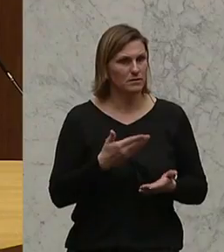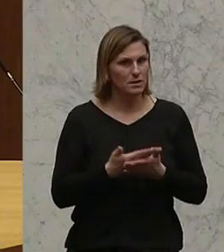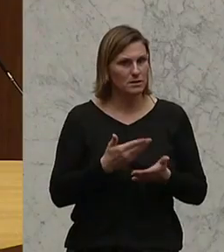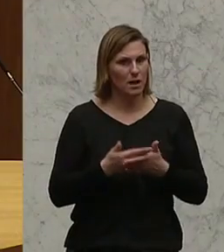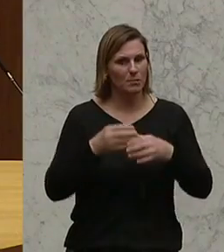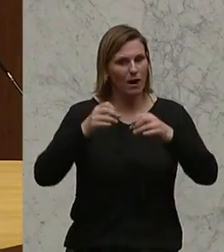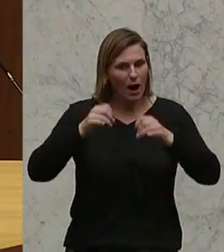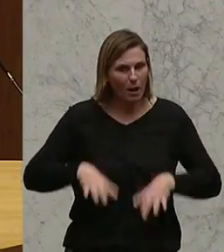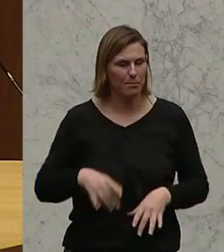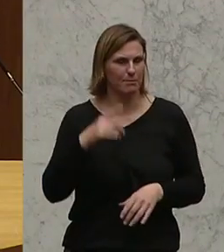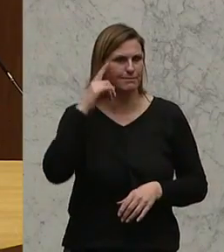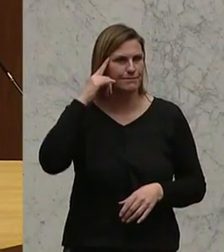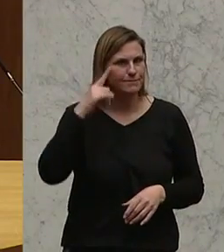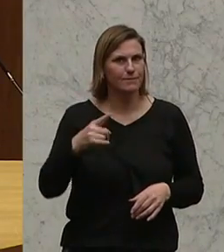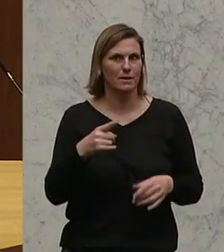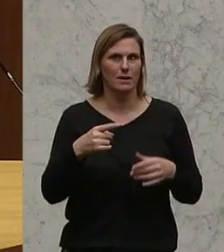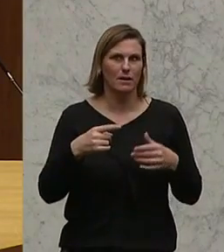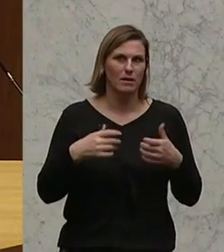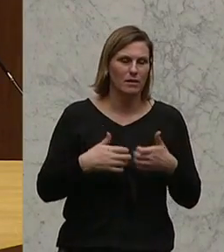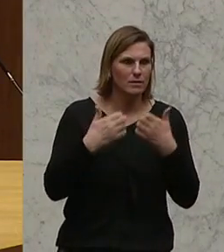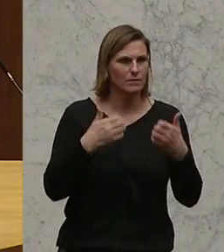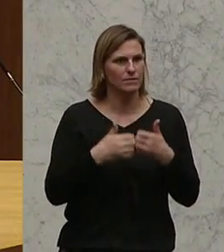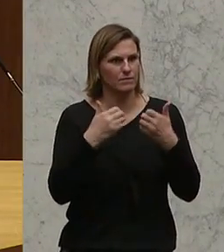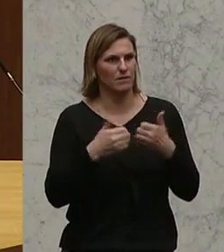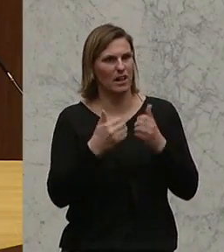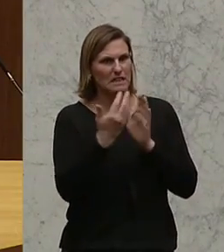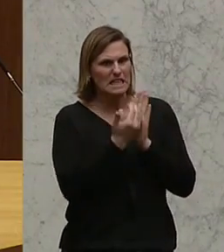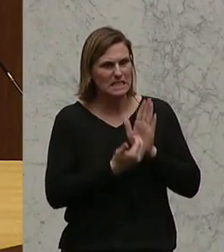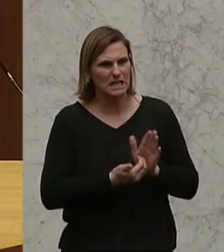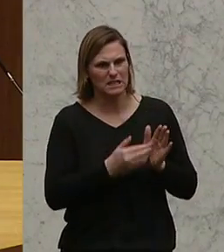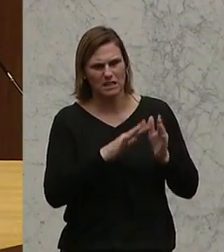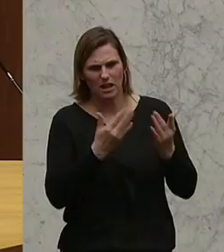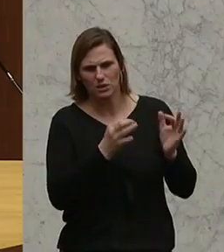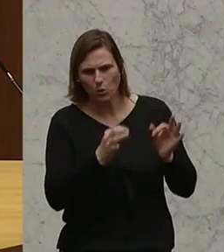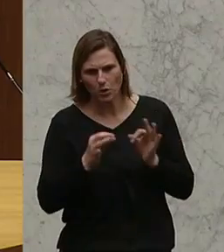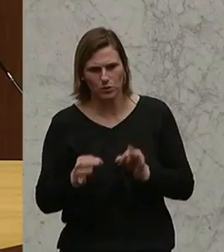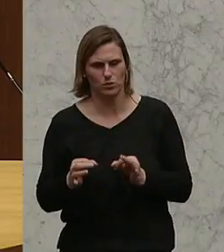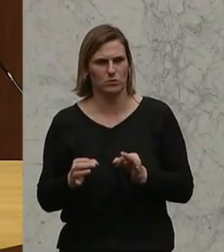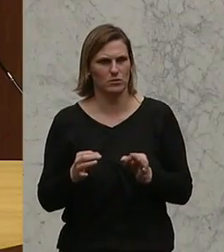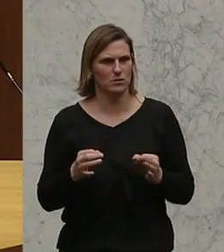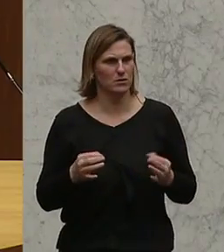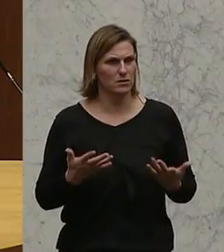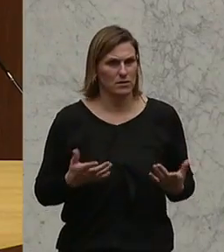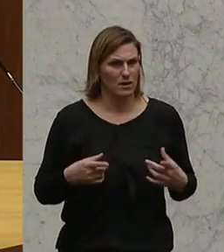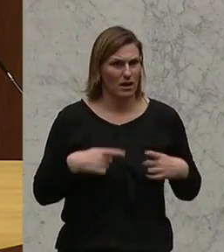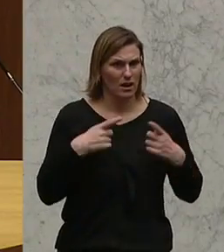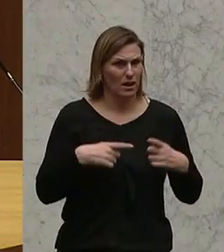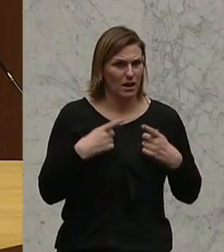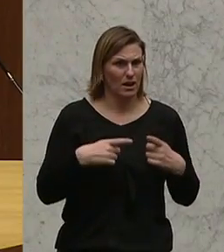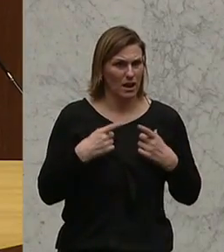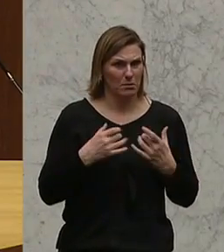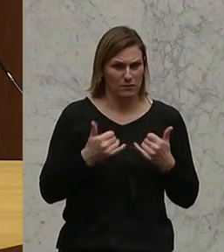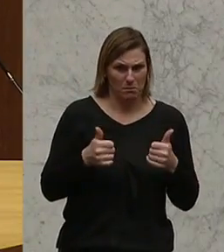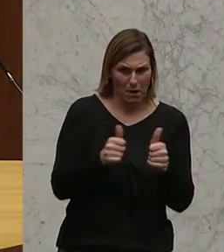diesem Gedanken, Forstgesetz zu ändern und alles per Gesetz zu verordnen. Sondern leben wir doch das Prinzip der